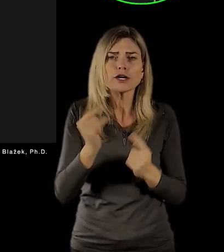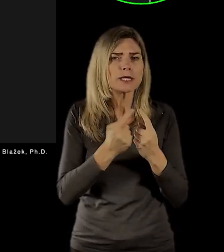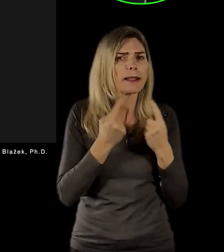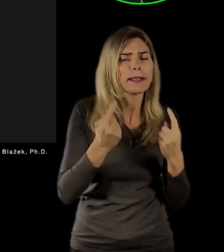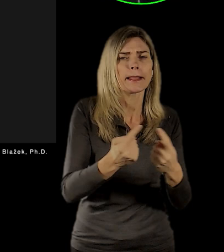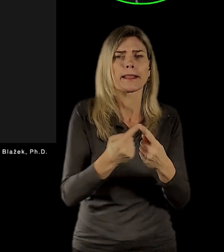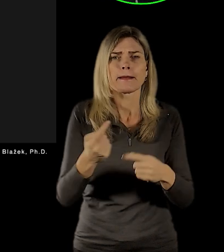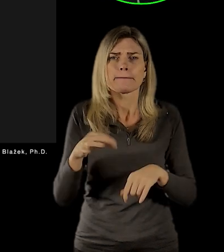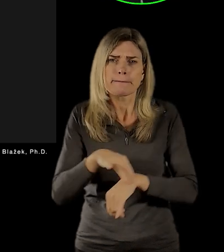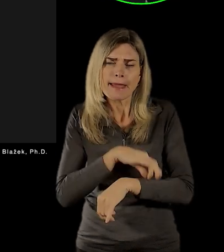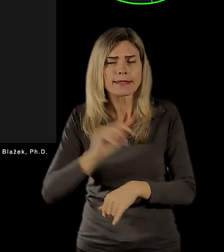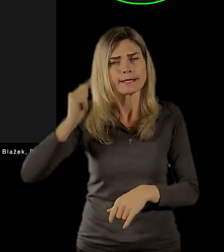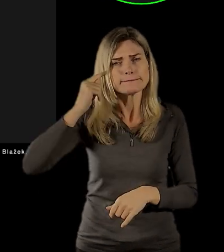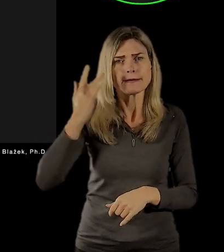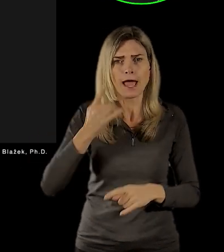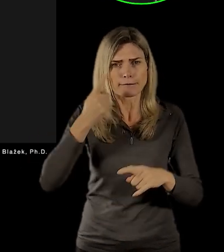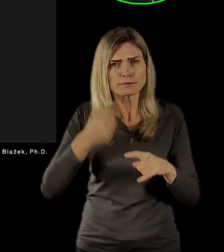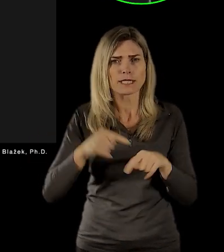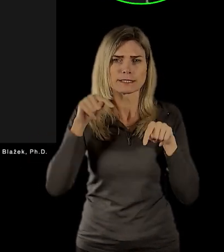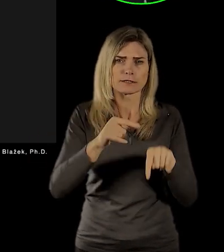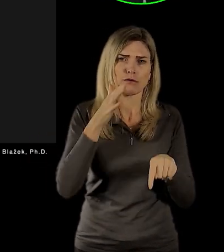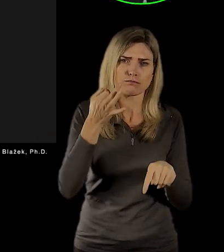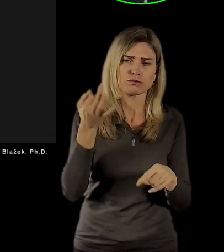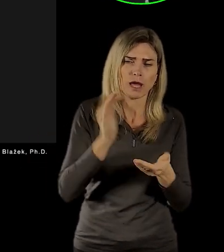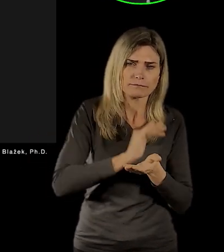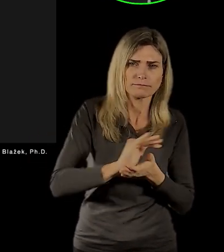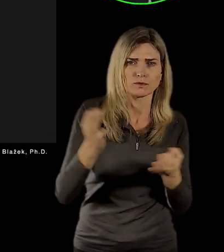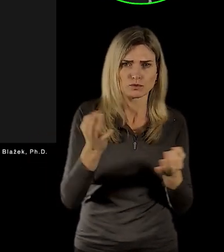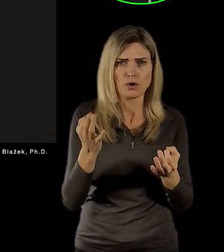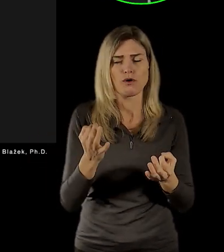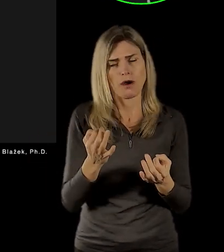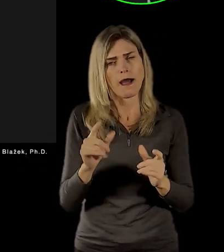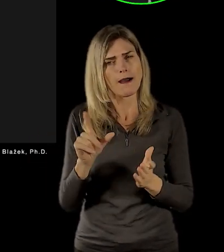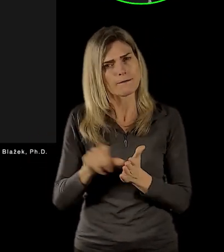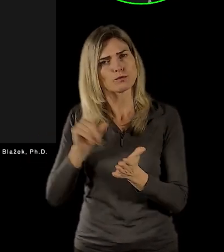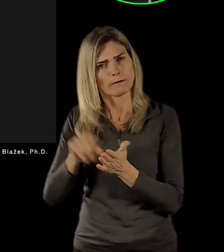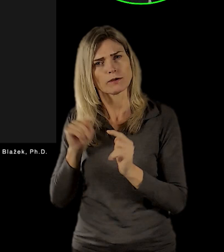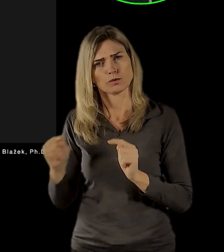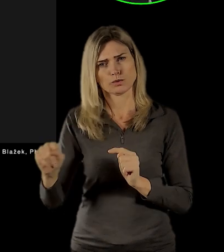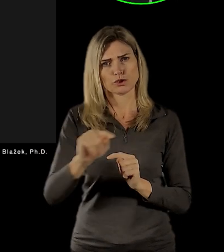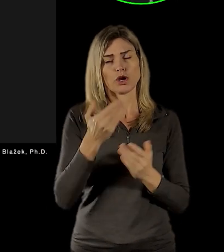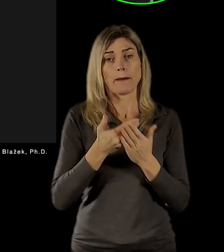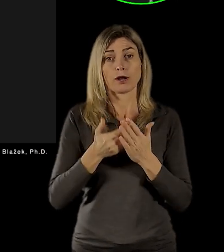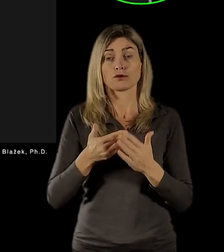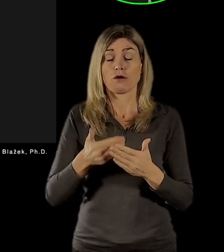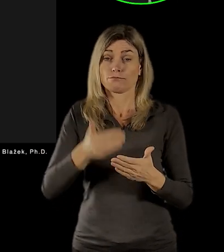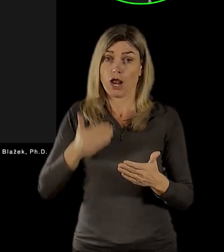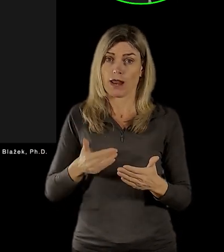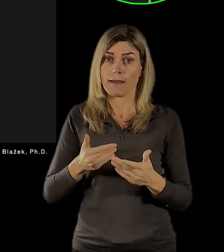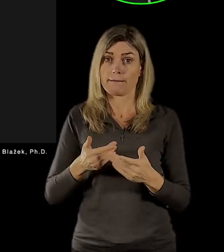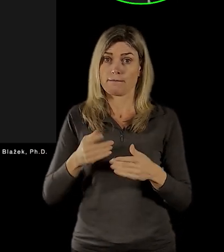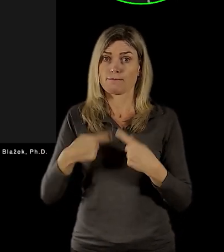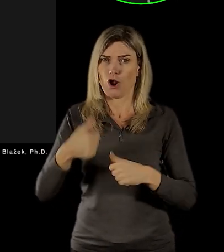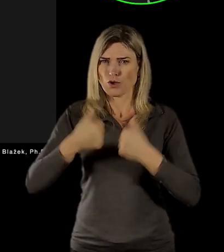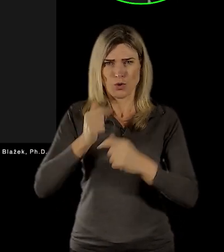metr, co kde bude a chceme vlastně pro tu soutěž připravit poměrně